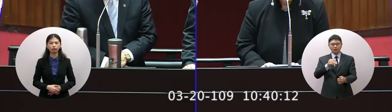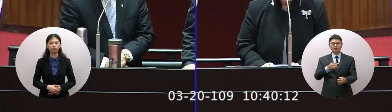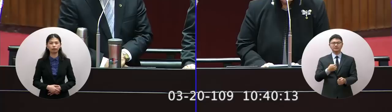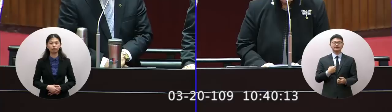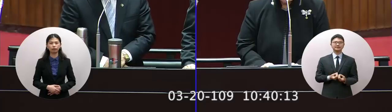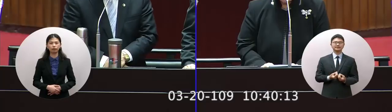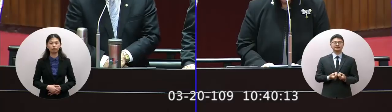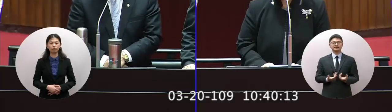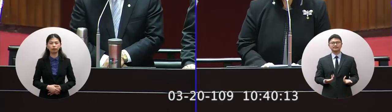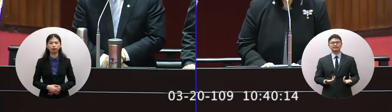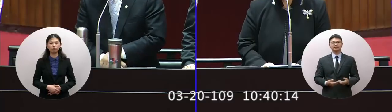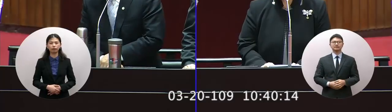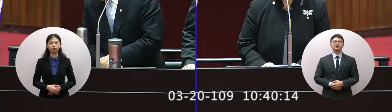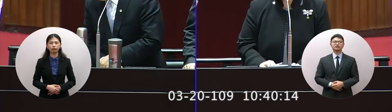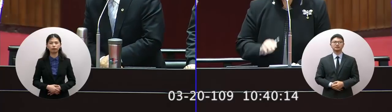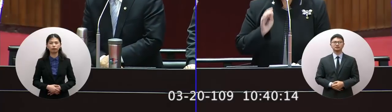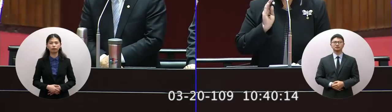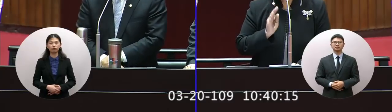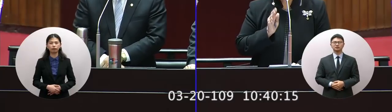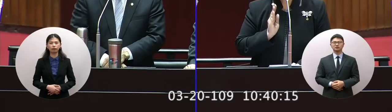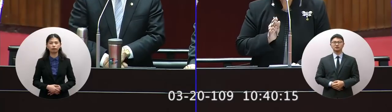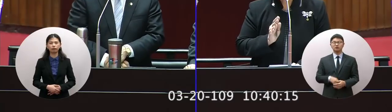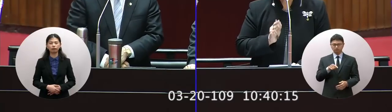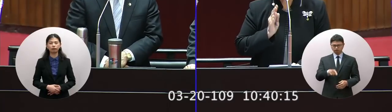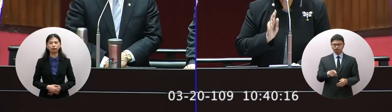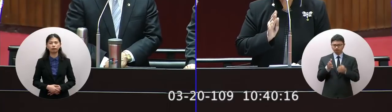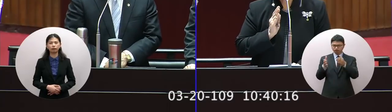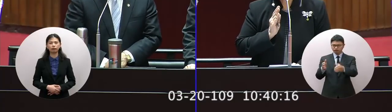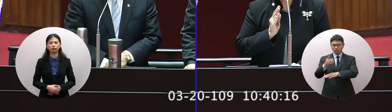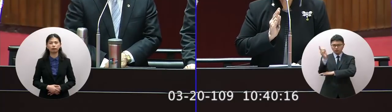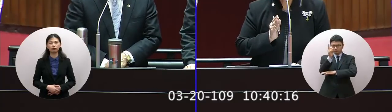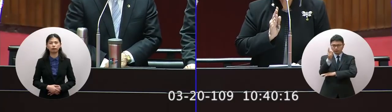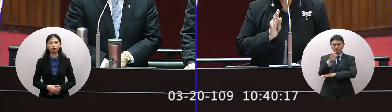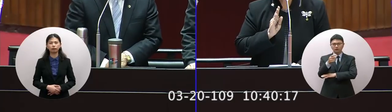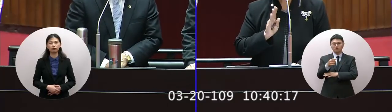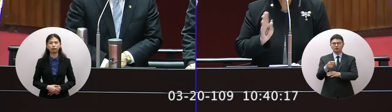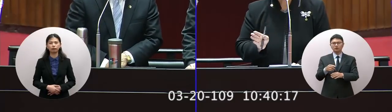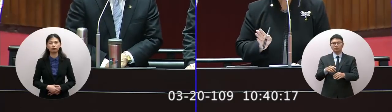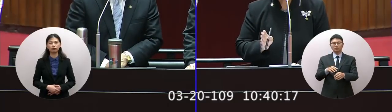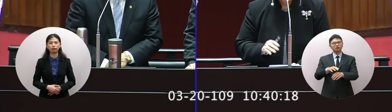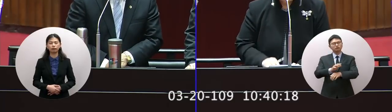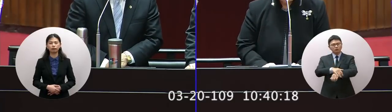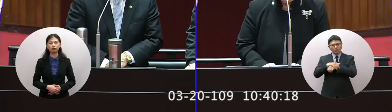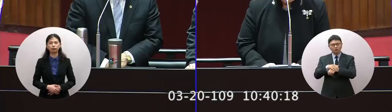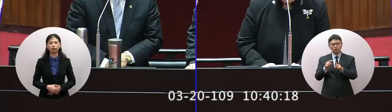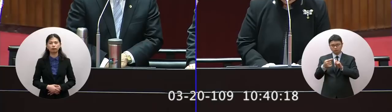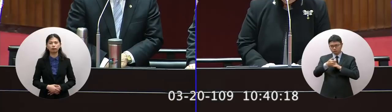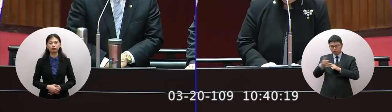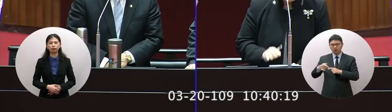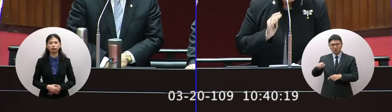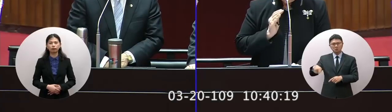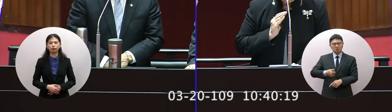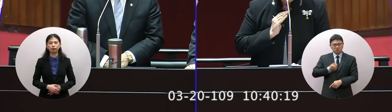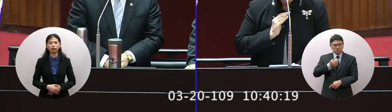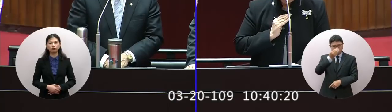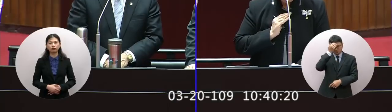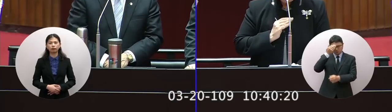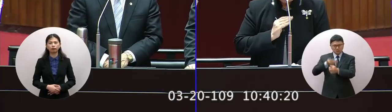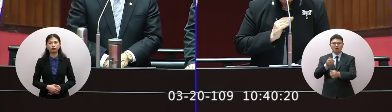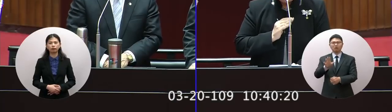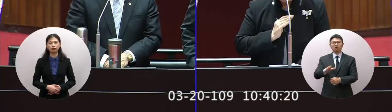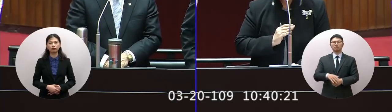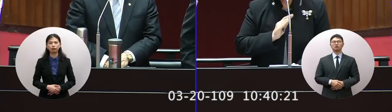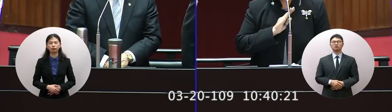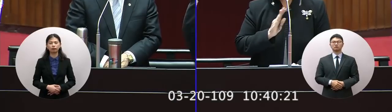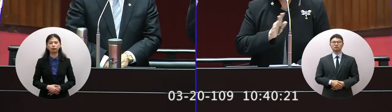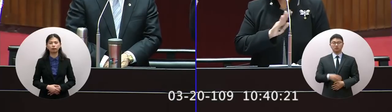力所以這種對消防醫護人員是一種痛苦再來他們的